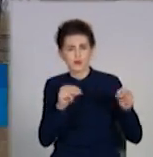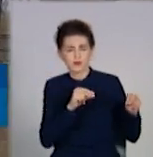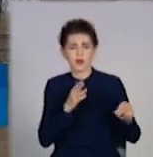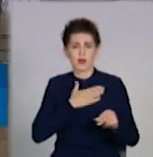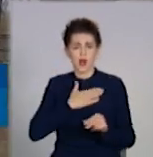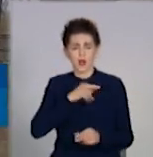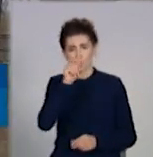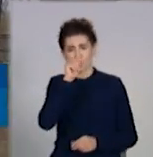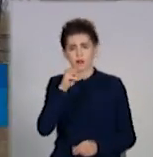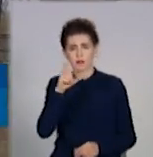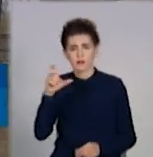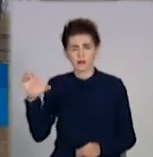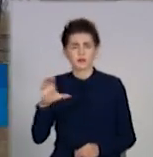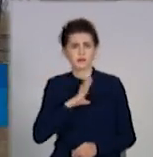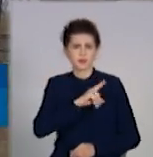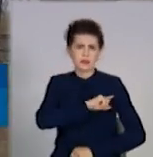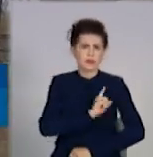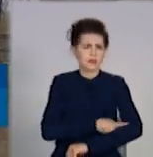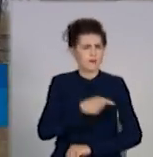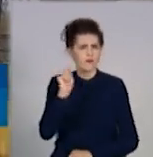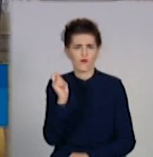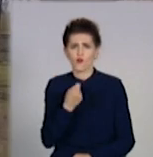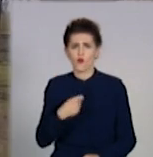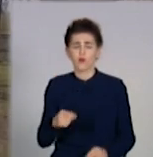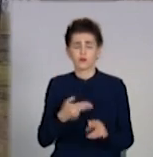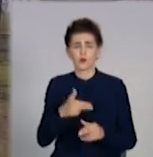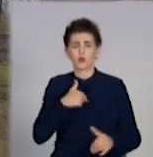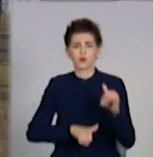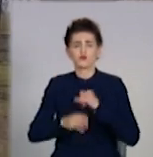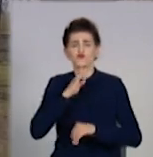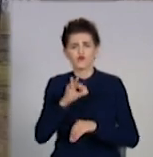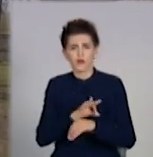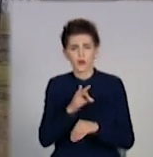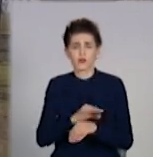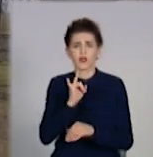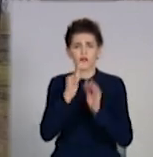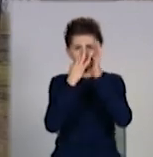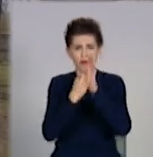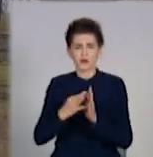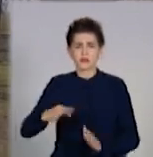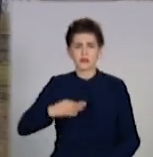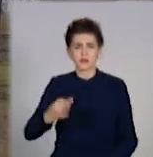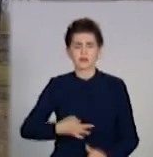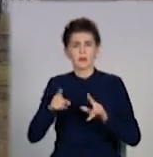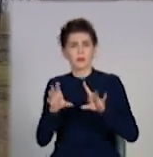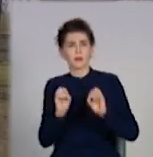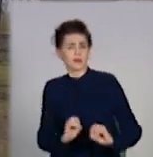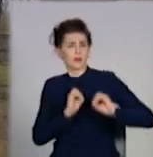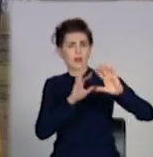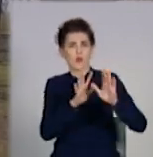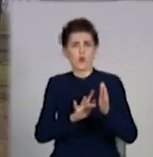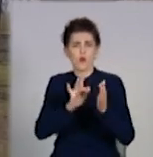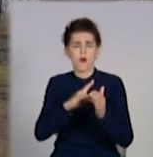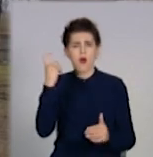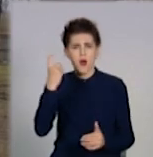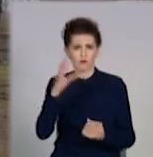Луганської ТЕС велись активні бойові дії. Тоді довелося відправити жину і восьмимісячного сина в місто Харьков, подальше